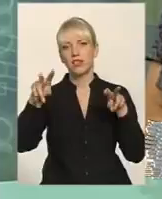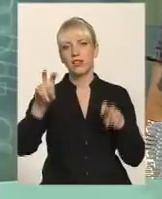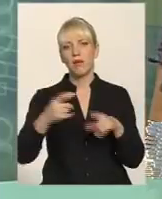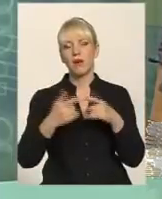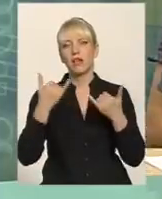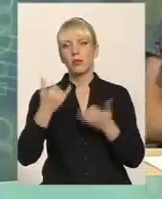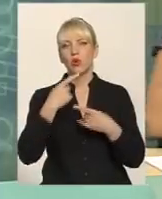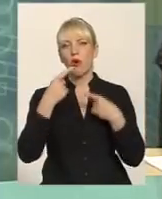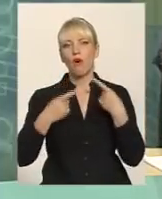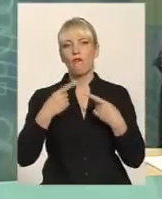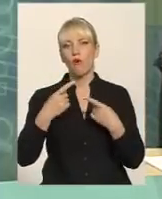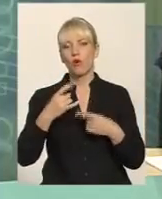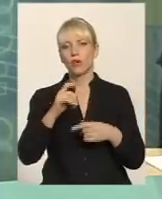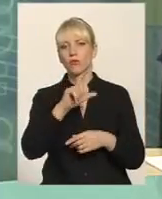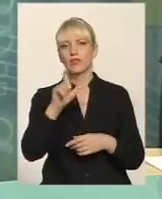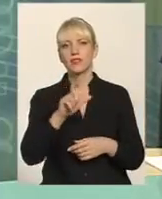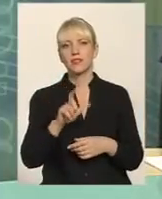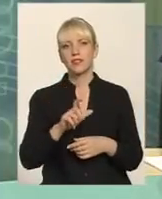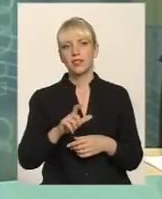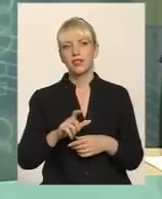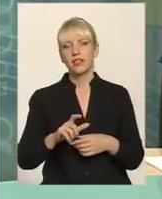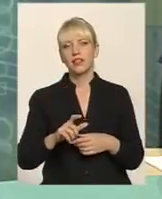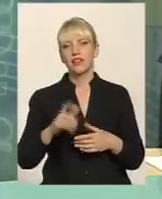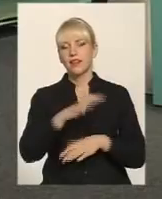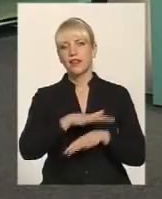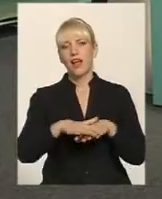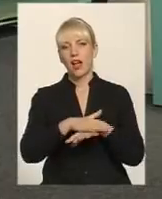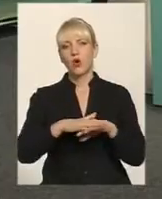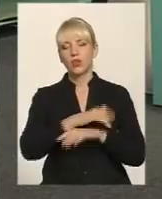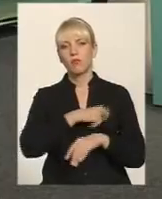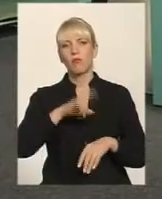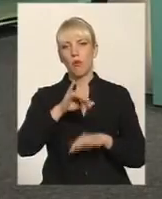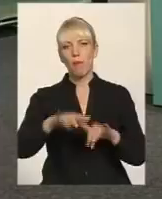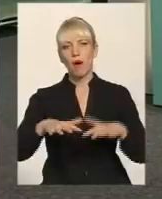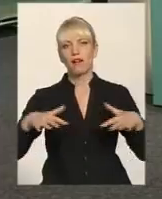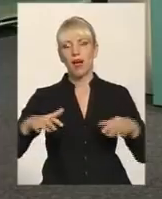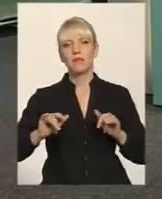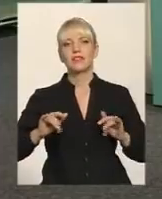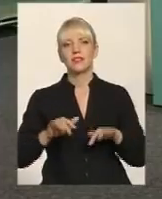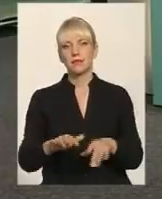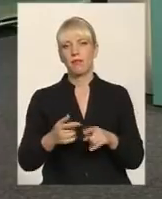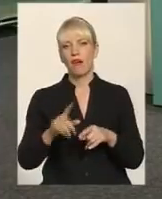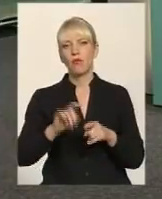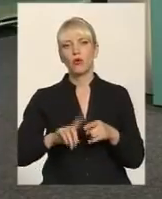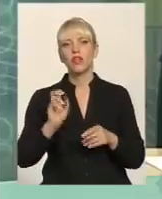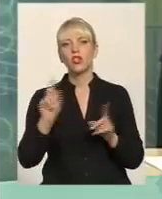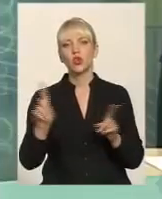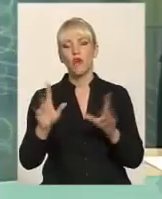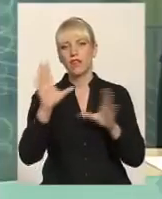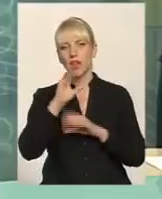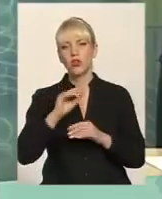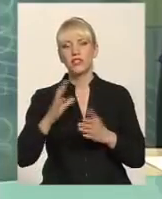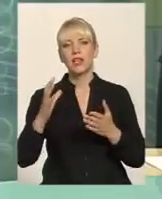Ми сьогодні говоримо із народним депутатом про парламентські справи, про те, чого вдалося